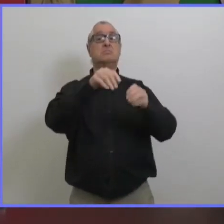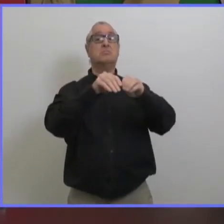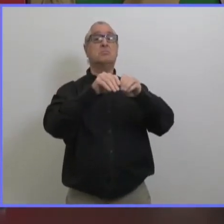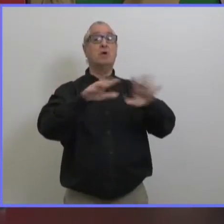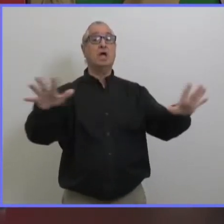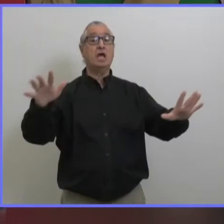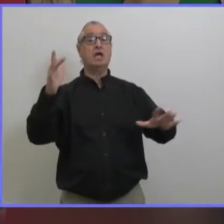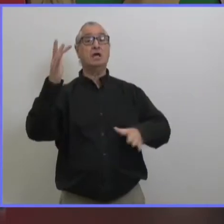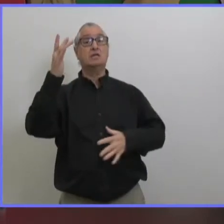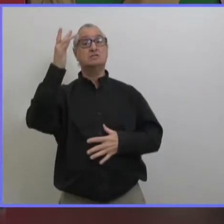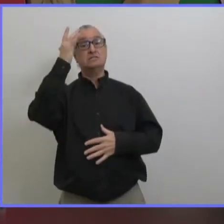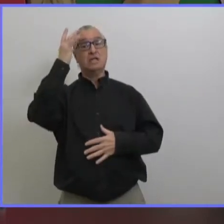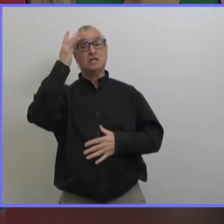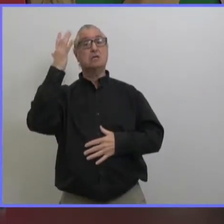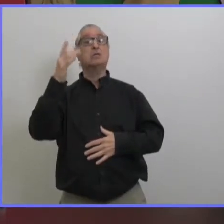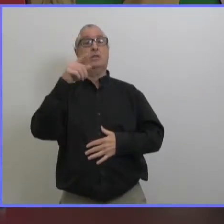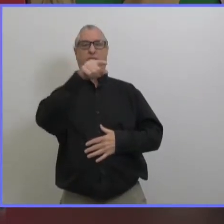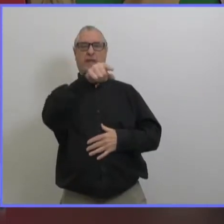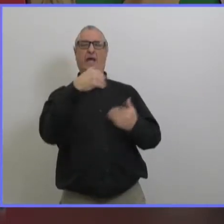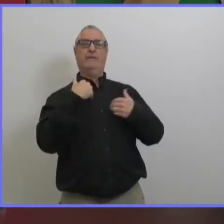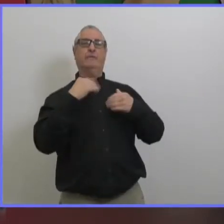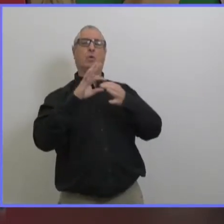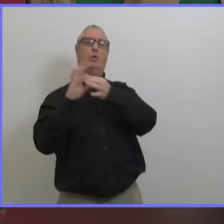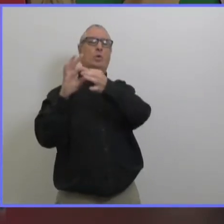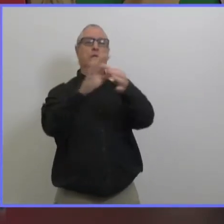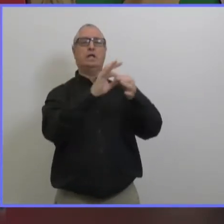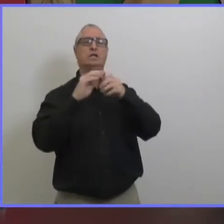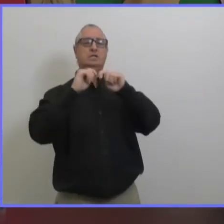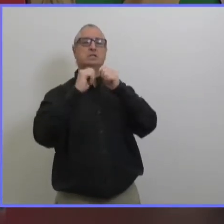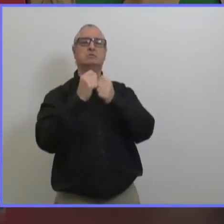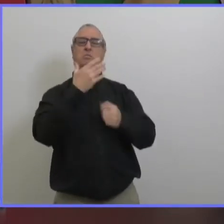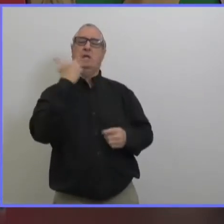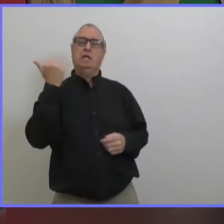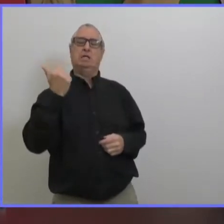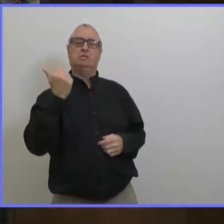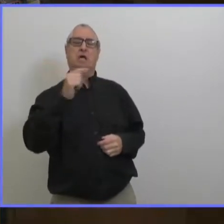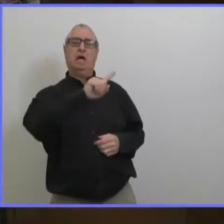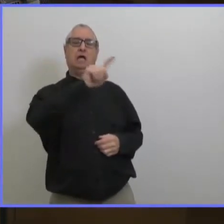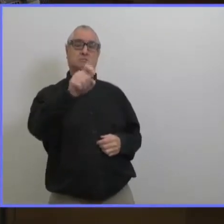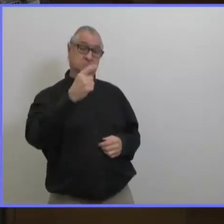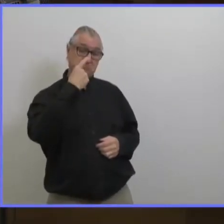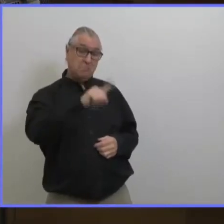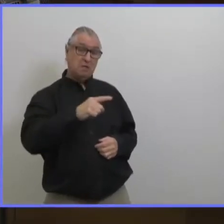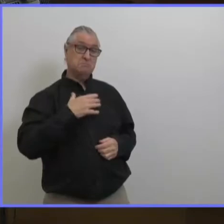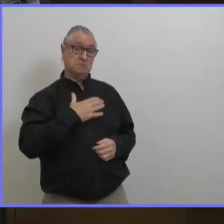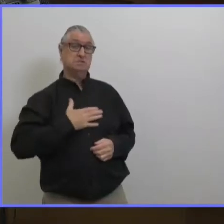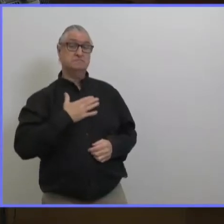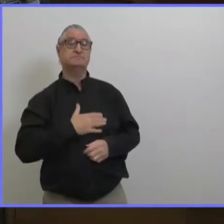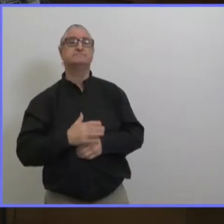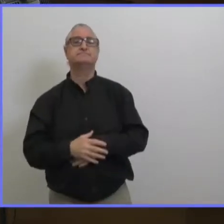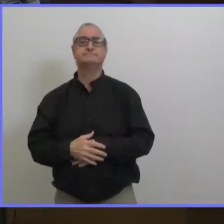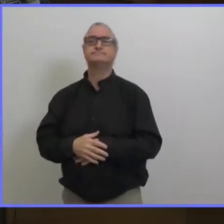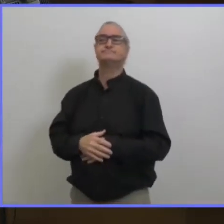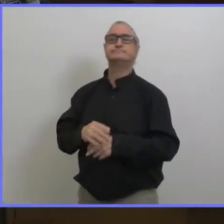coordination de la riposte à la pandémie dans ces communautés d'accord merci c'est tout ce que j'avais à demander merci